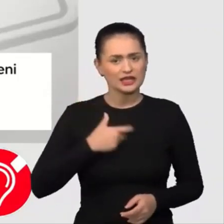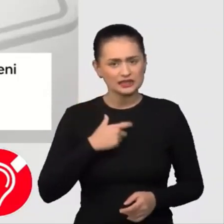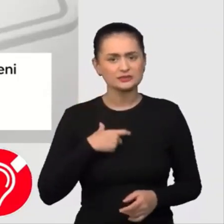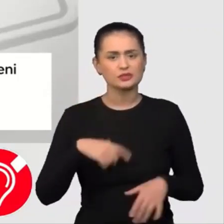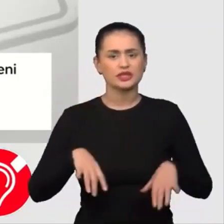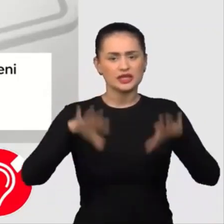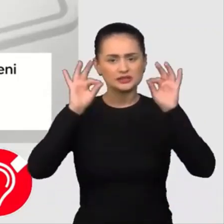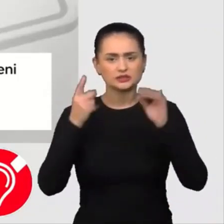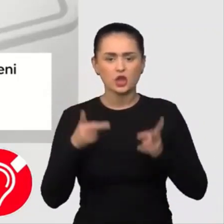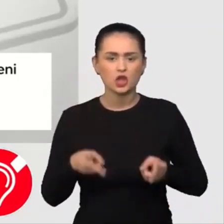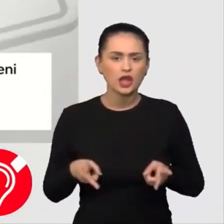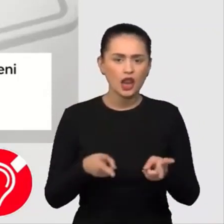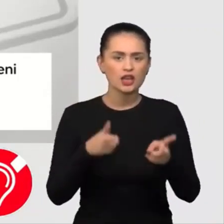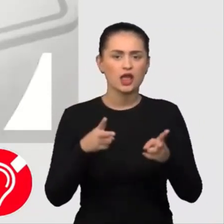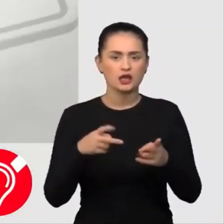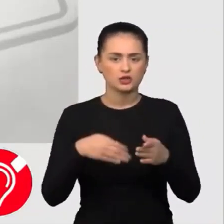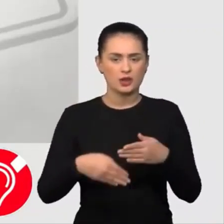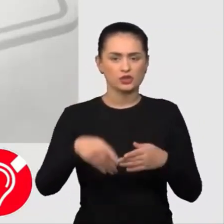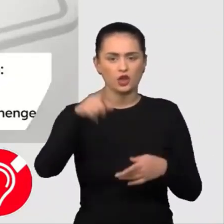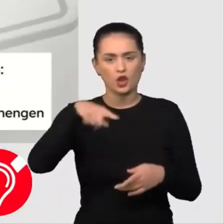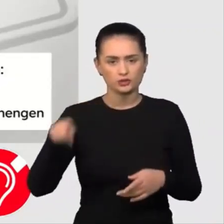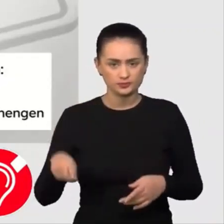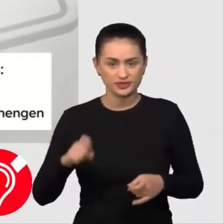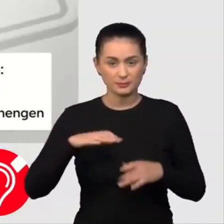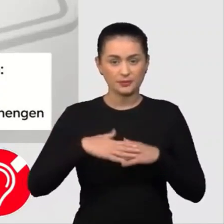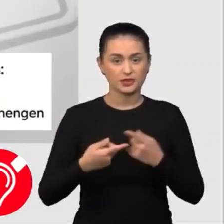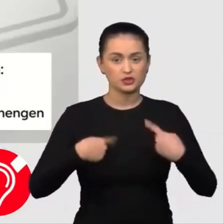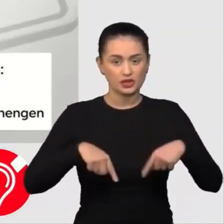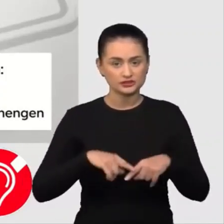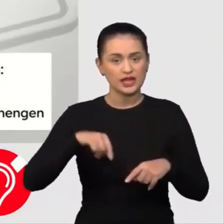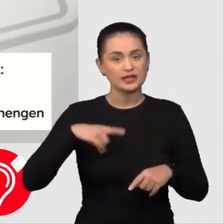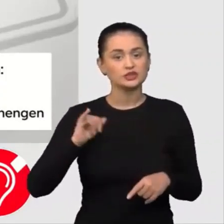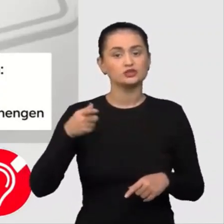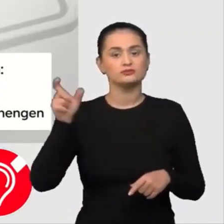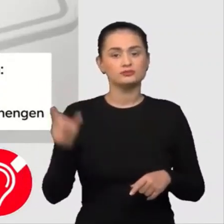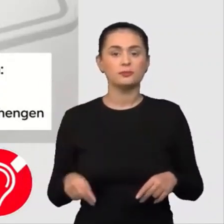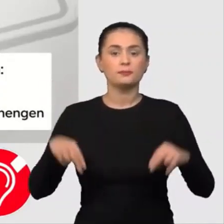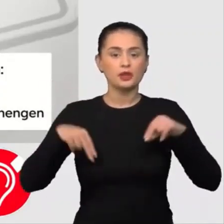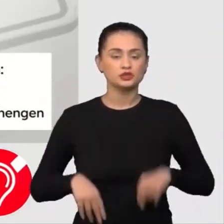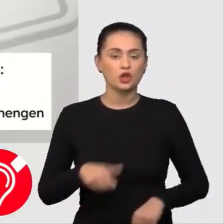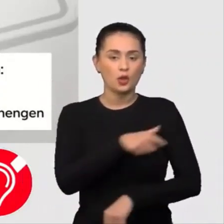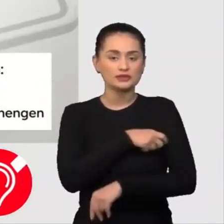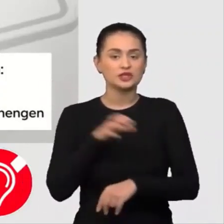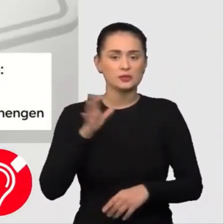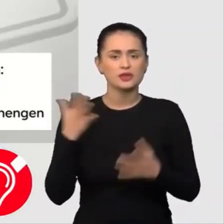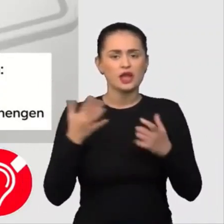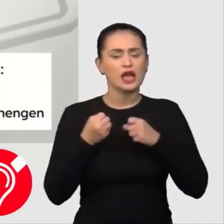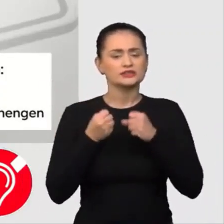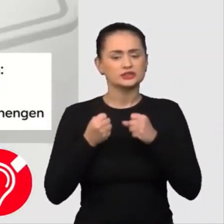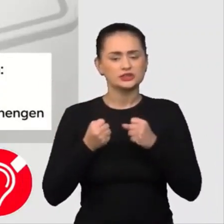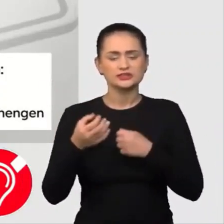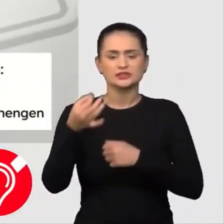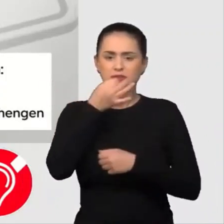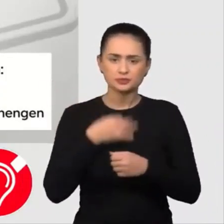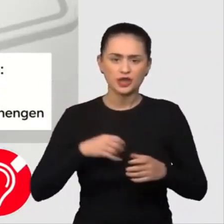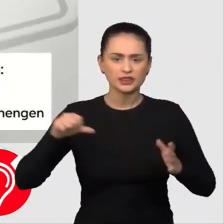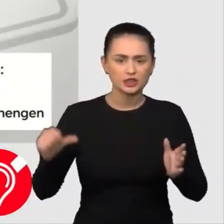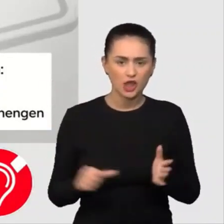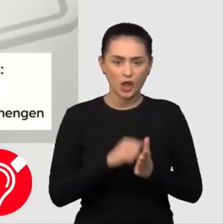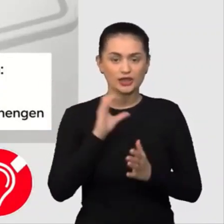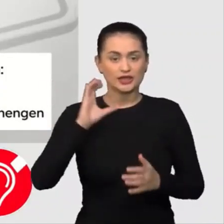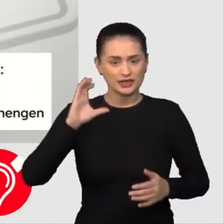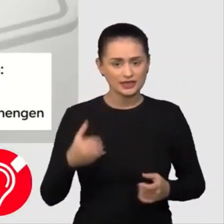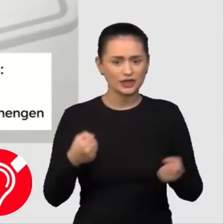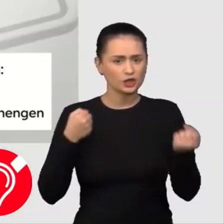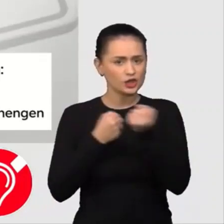El consideră că încă se mai poate găsi o cale de urmat în următoarele luni. De partea noastră este și Ursula von der Leyen, președinta Comisiei